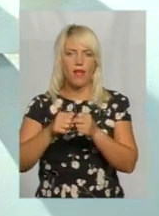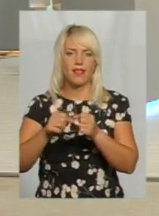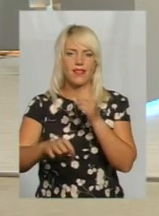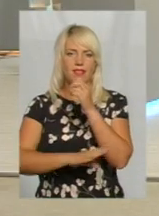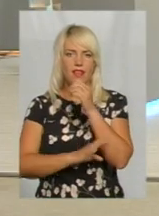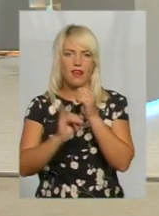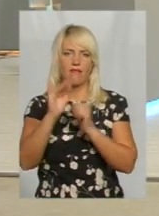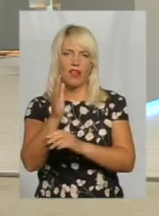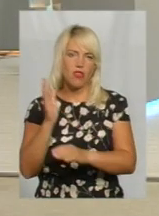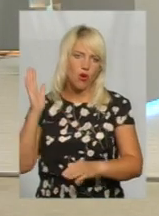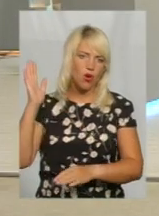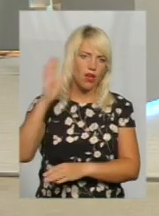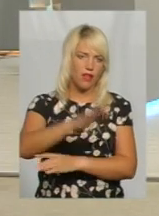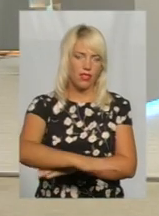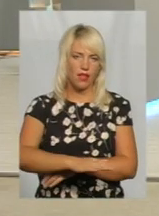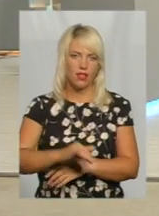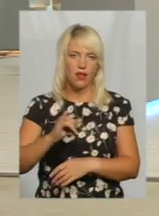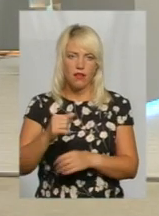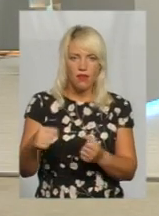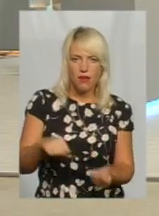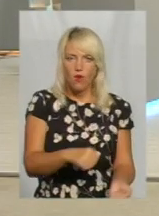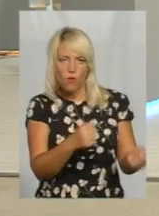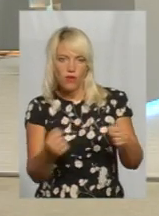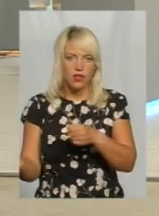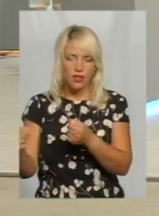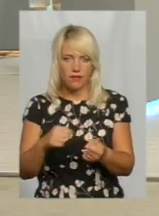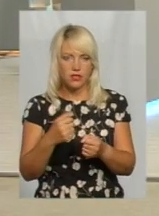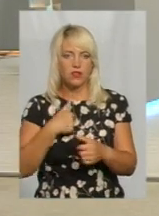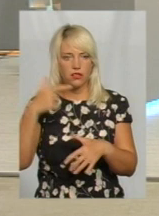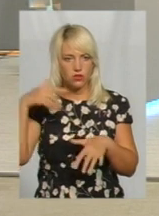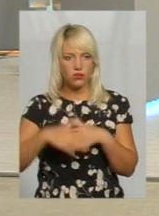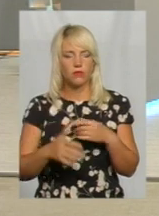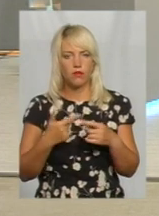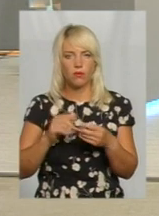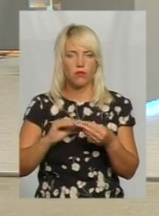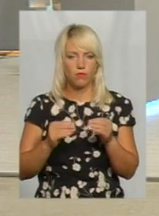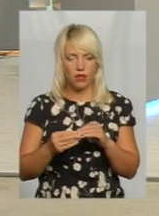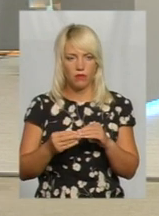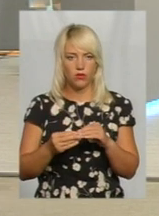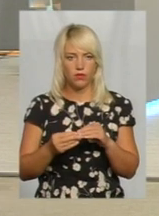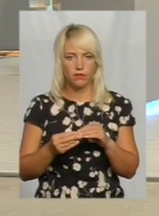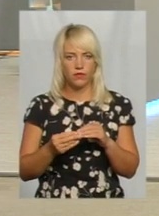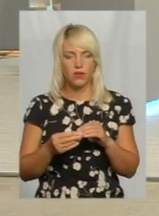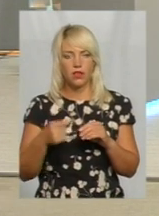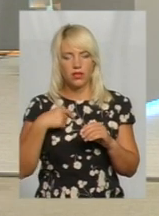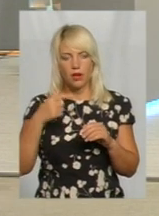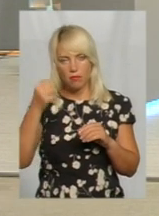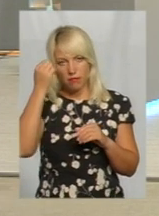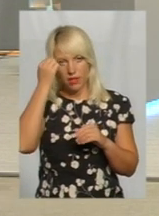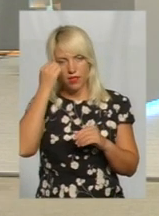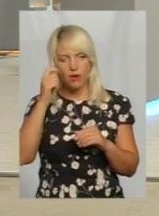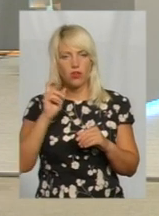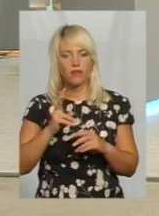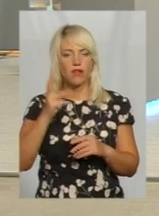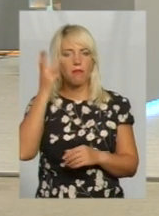і на село міг увертатися, я зрозумів проблему. Я зрозумів тоді проблему далі. Я пам'ятаю, в місті